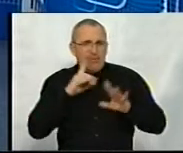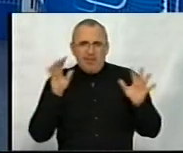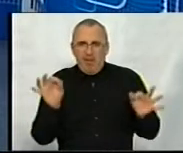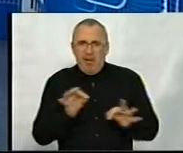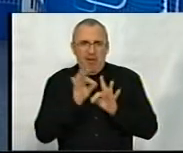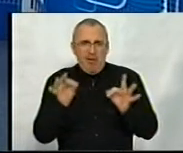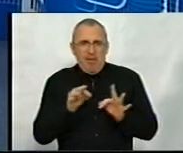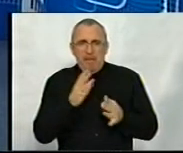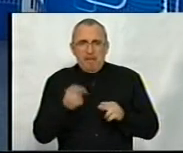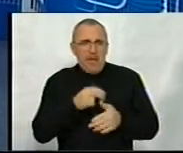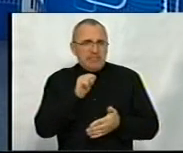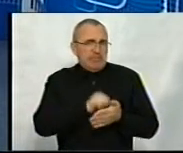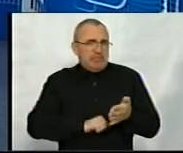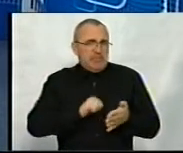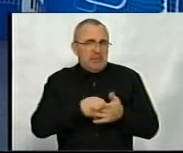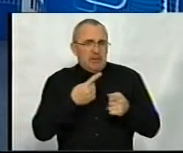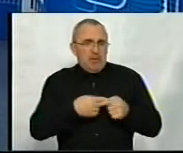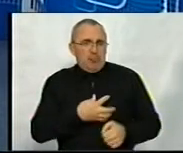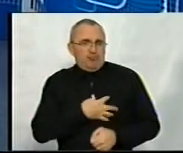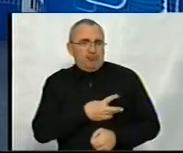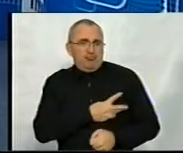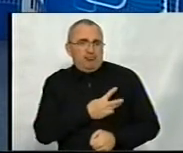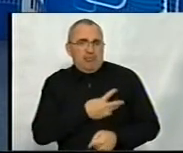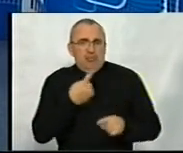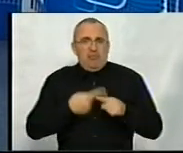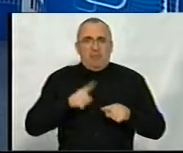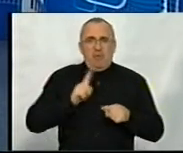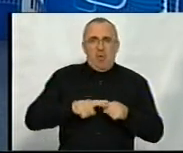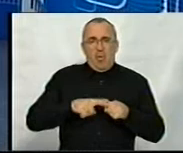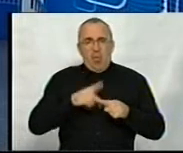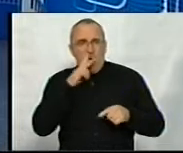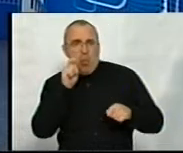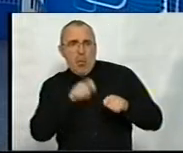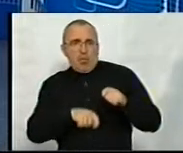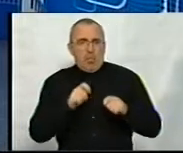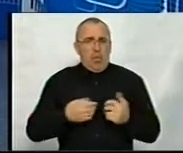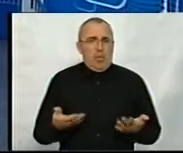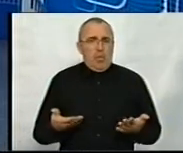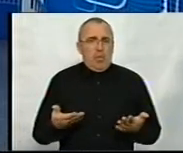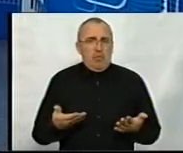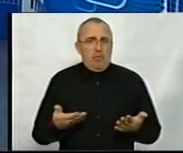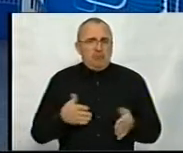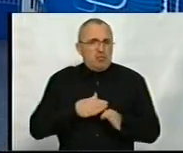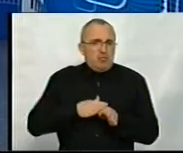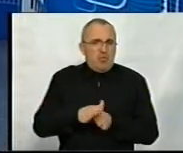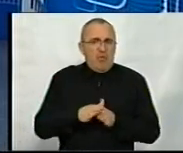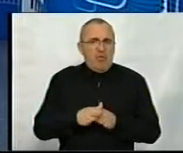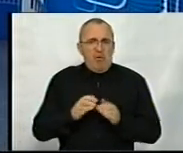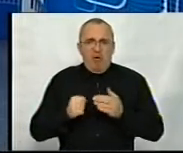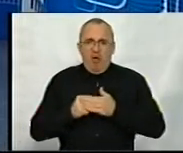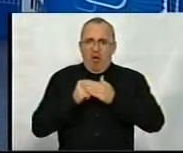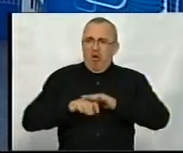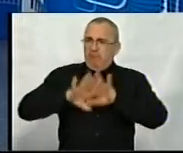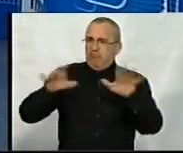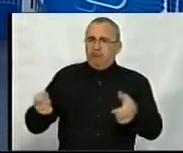безпідставних таких потягів до такого контролю, тотального і авторитарного